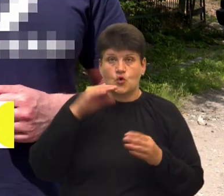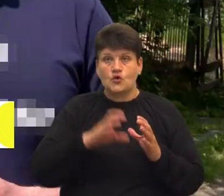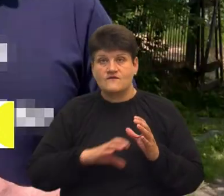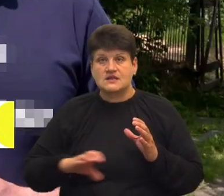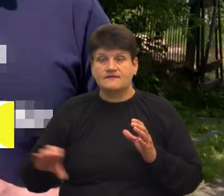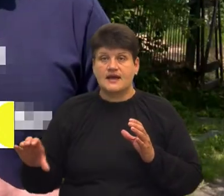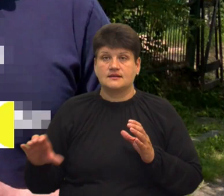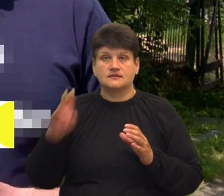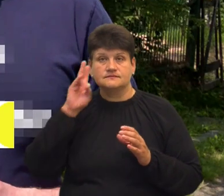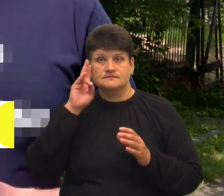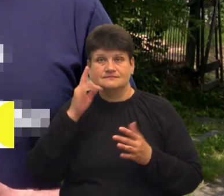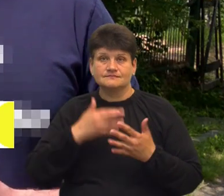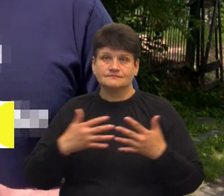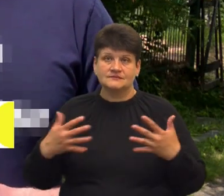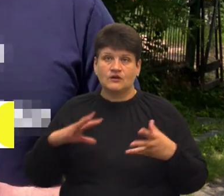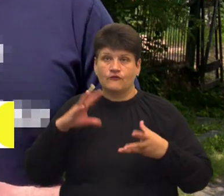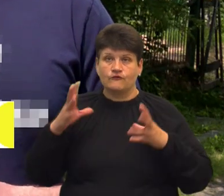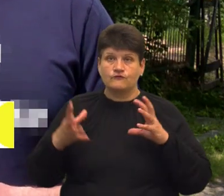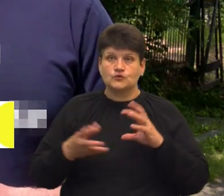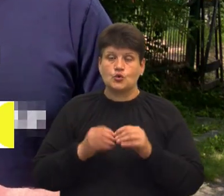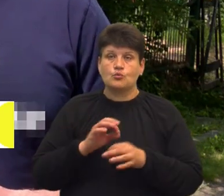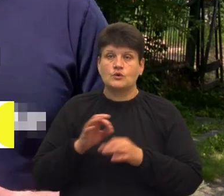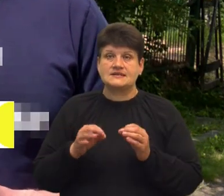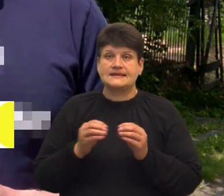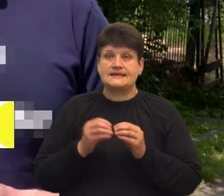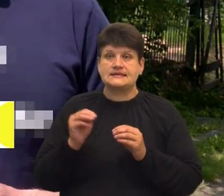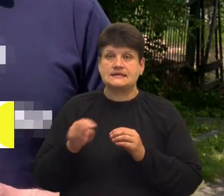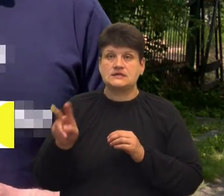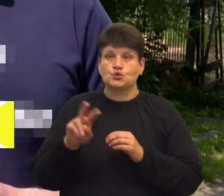санвузлим. Всього бюджет проєкту – це 110 тисяч доларів.